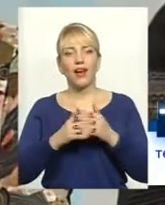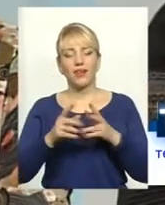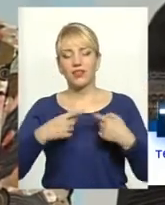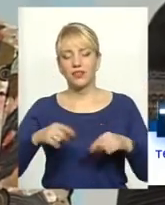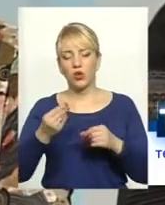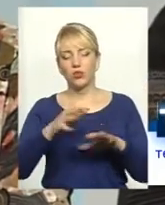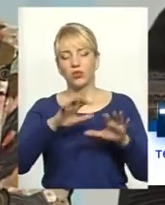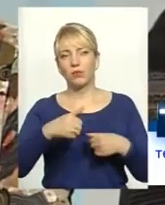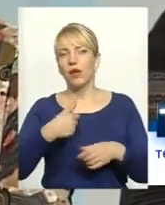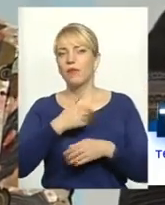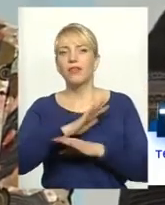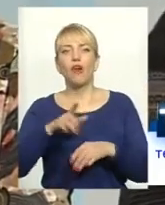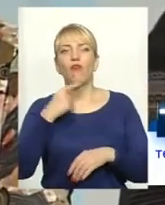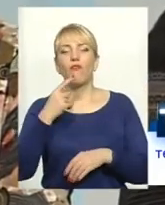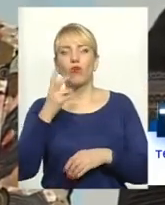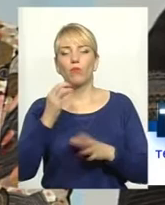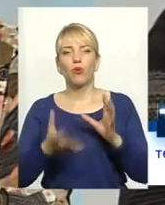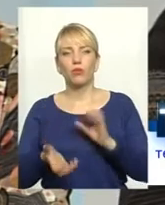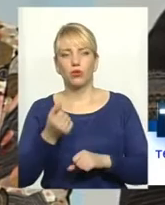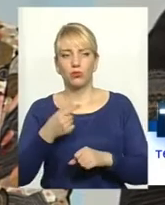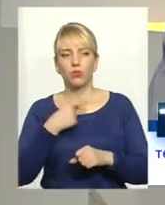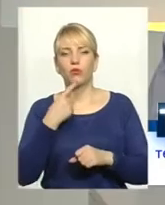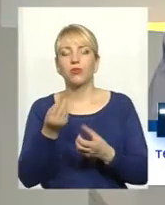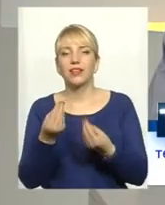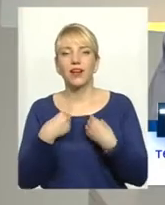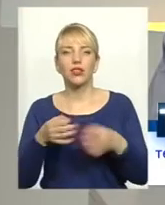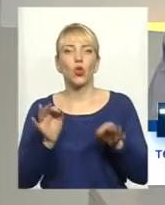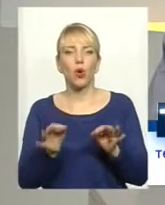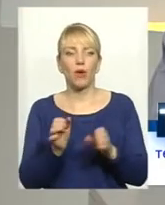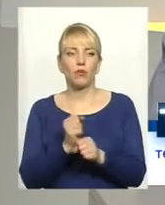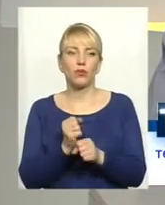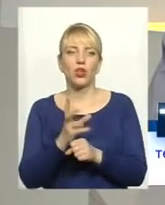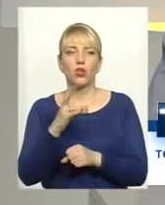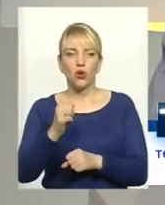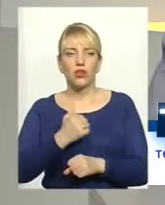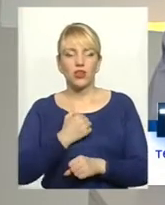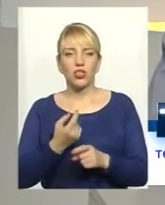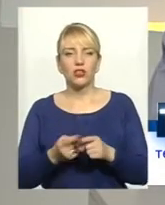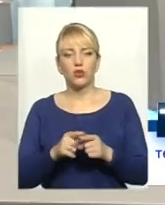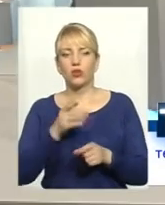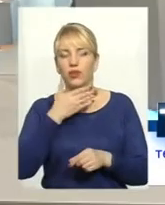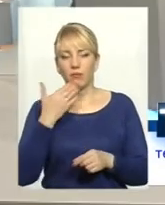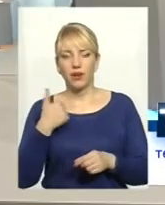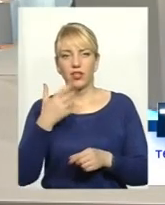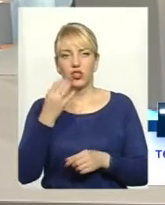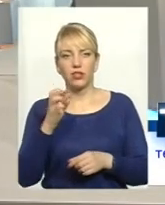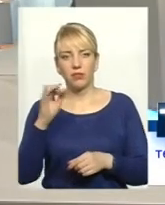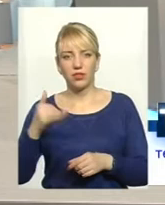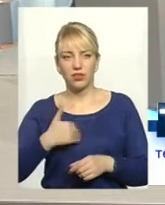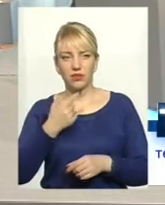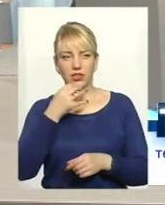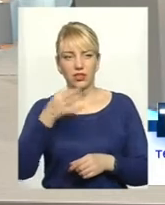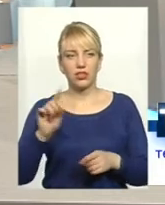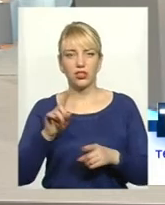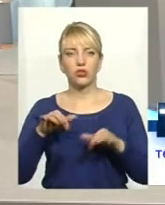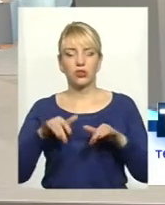ні про яку підтримку. Дайте просто нормально працювати. Але, на жаль, цього немає. Я б ще хотів сказати, що справа ж